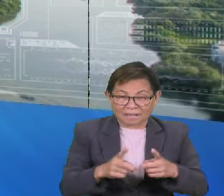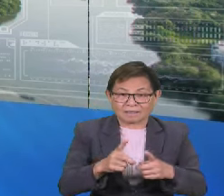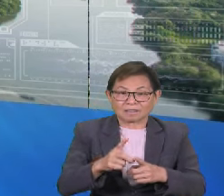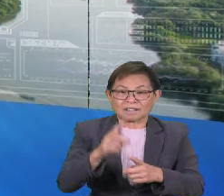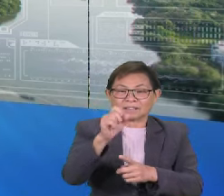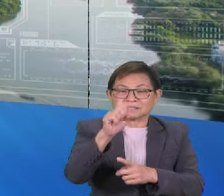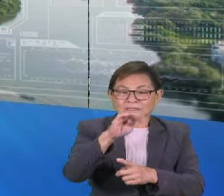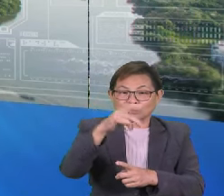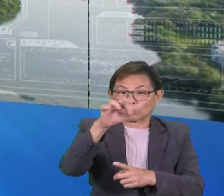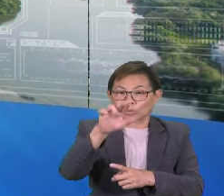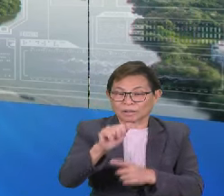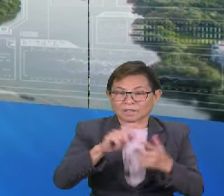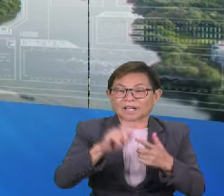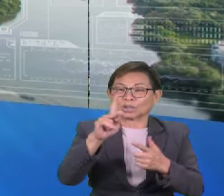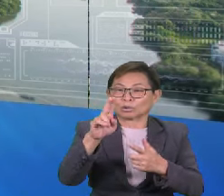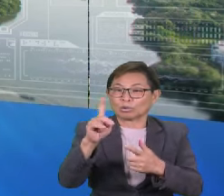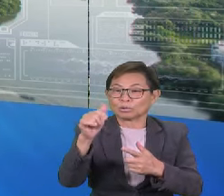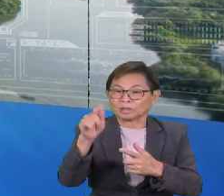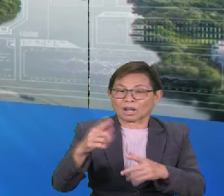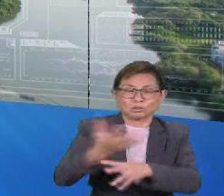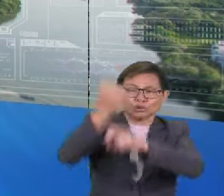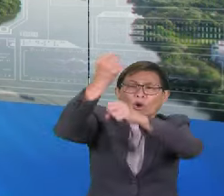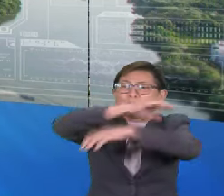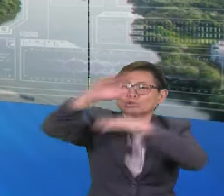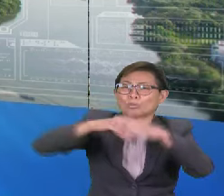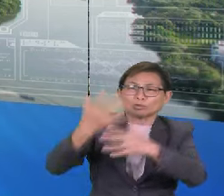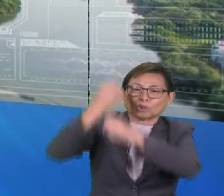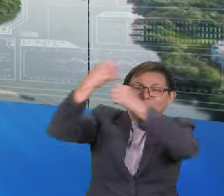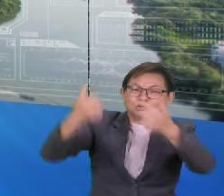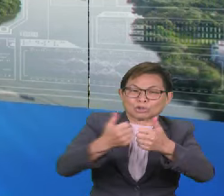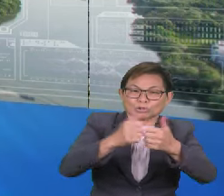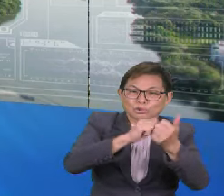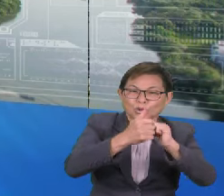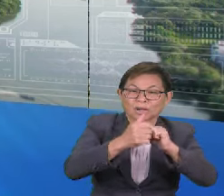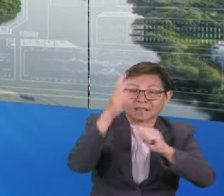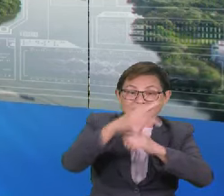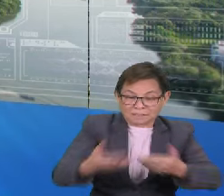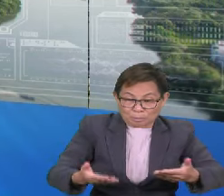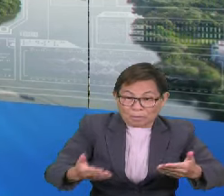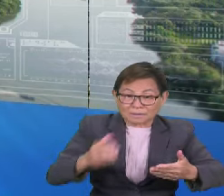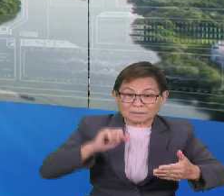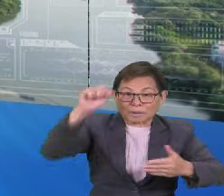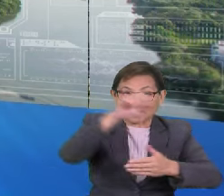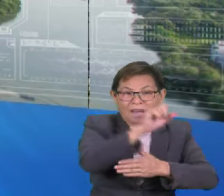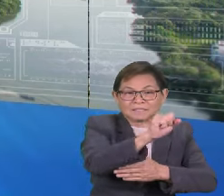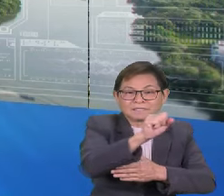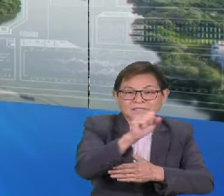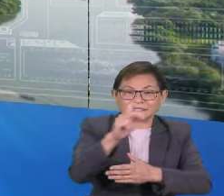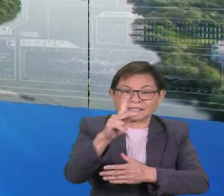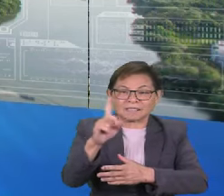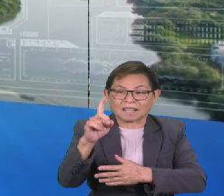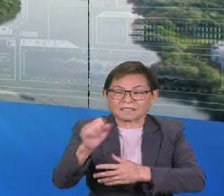Daerah Sempona dan Majlis Daerah Kunak didobatkan juara keseluruhan Kejuanan Sukan Kerajaan Tempatan Sabah SKTS ke-13.